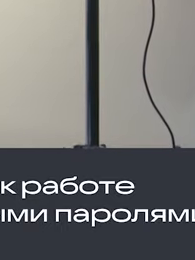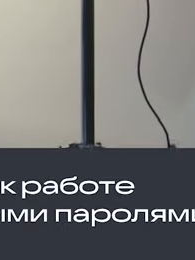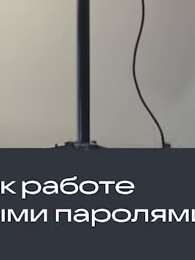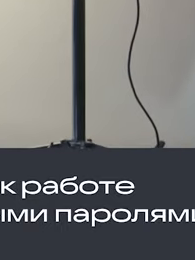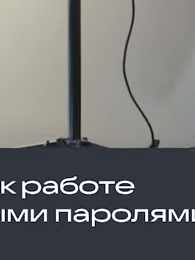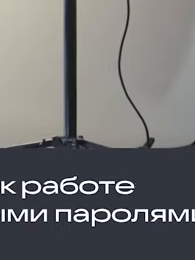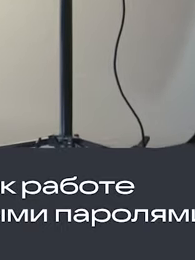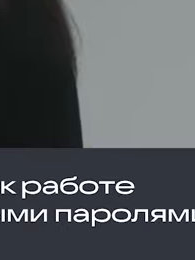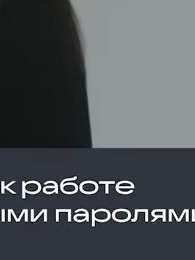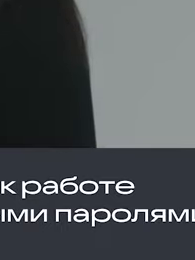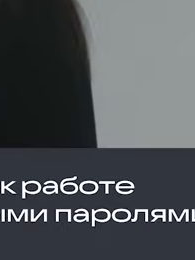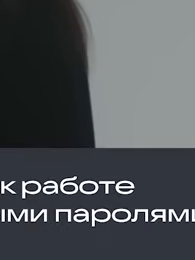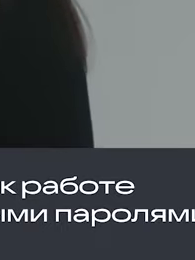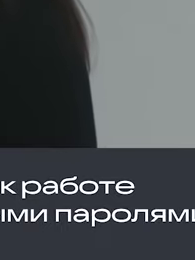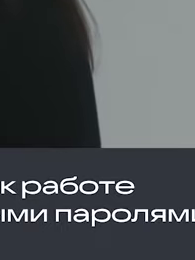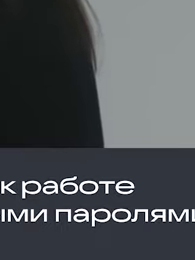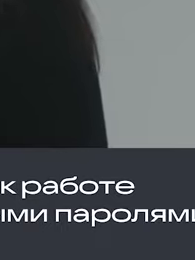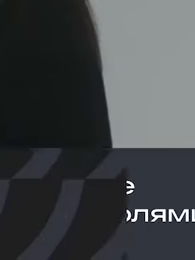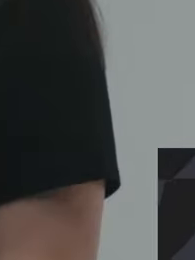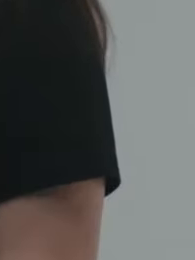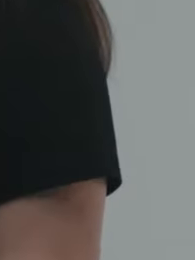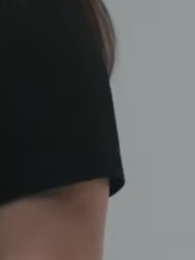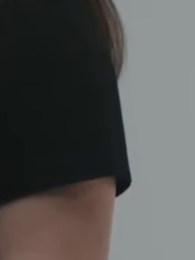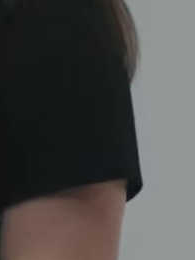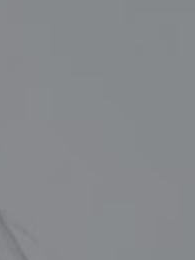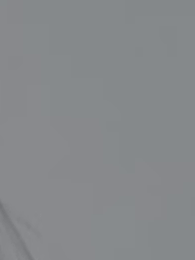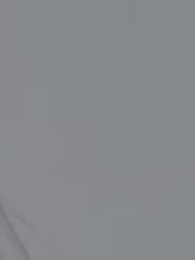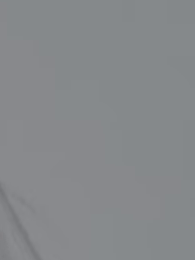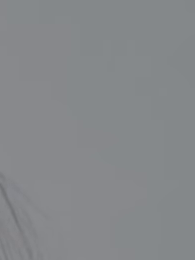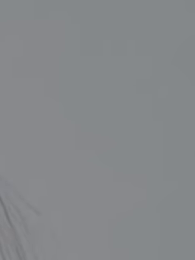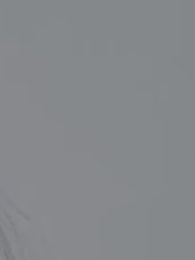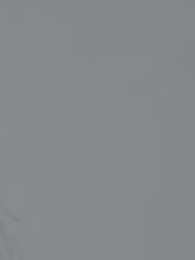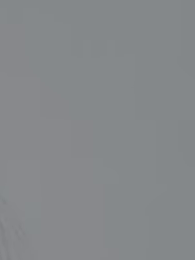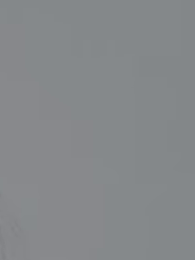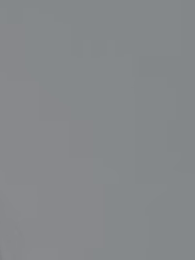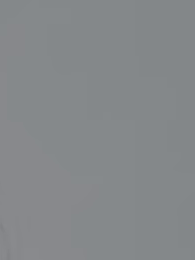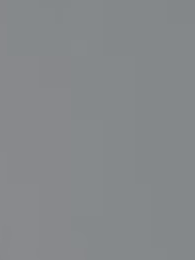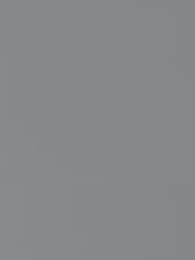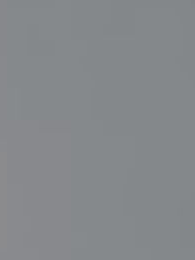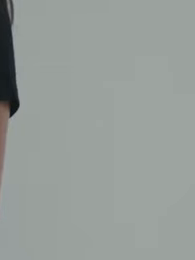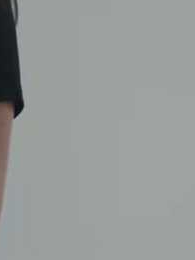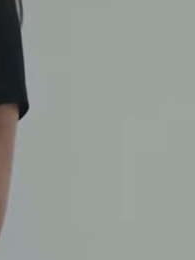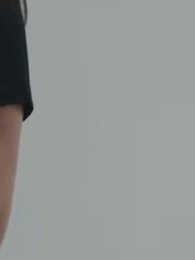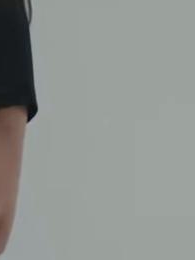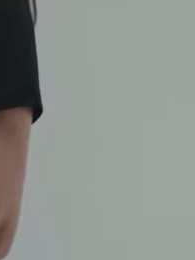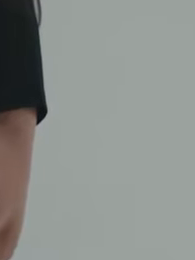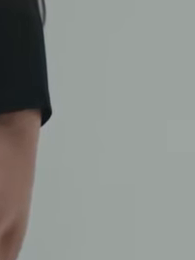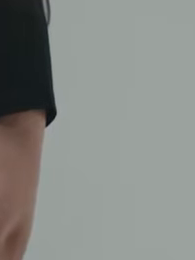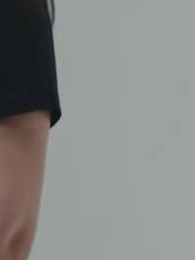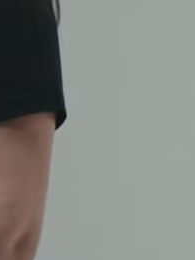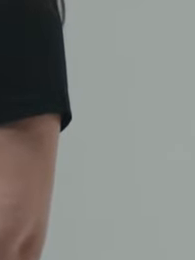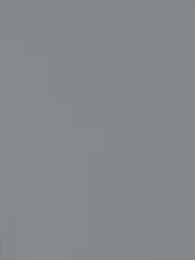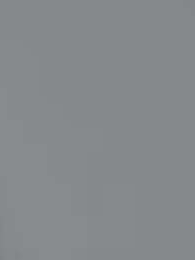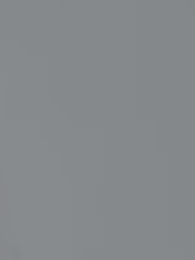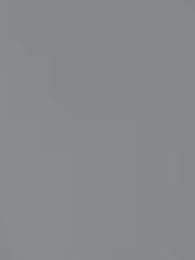реализовывали более трех лет. Давай по чинь-комп, переустанови винду. Это уже, например, неактуально, это не работает. Тяжелый философский